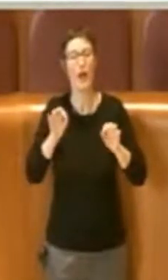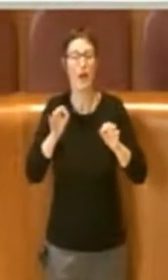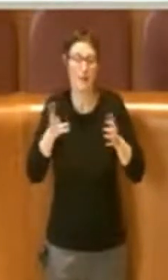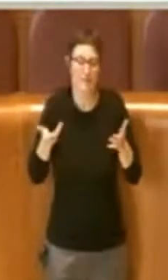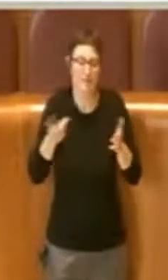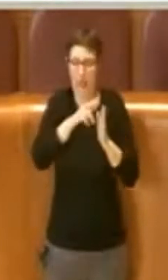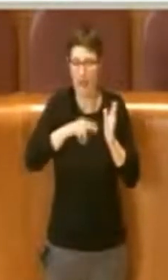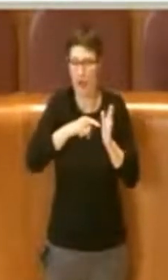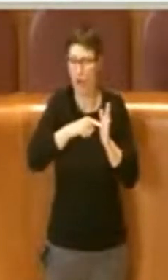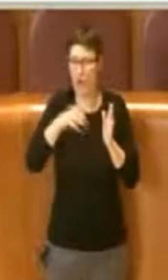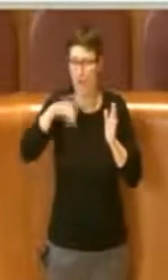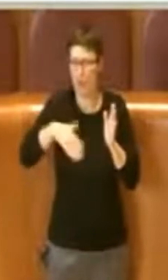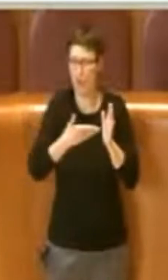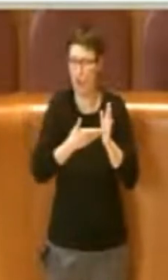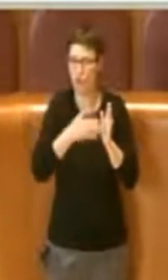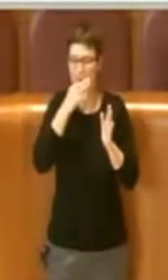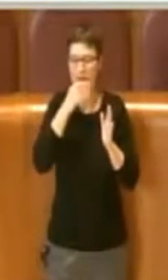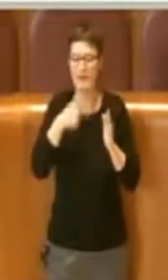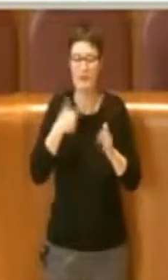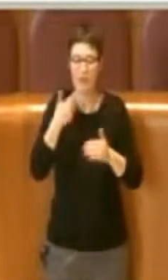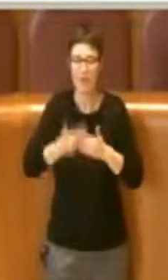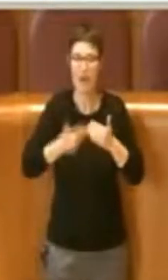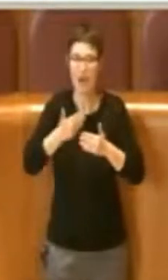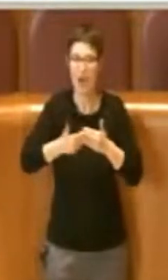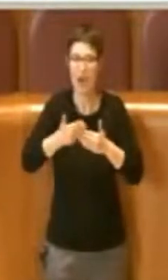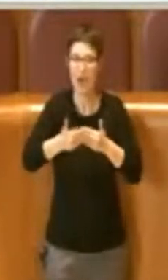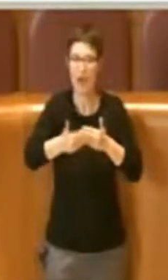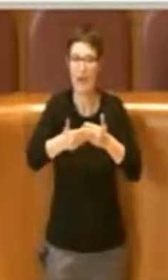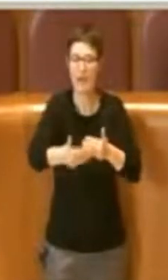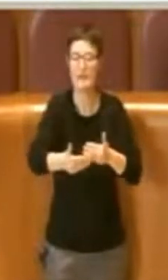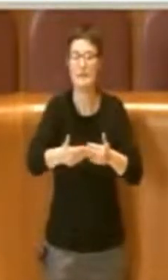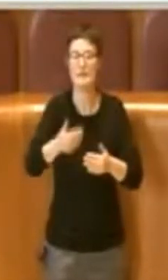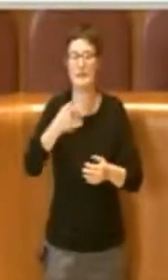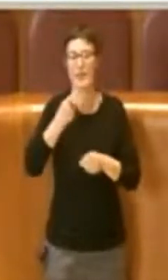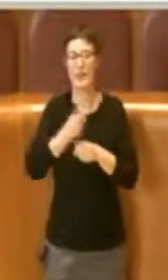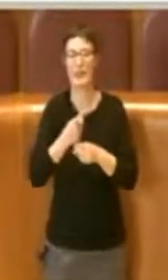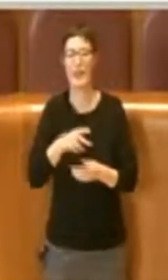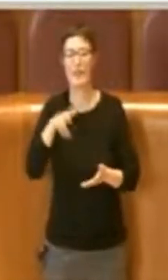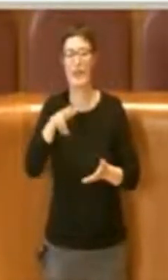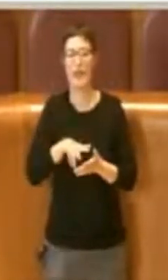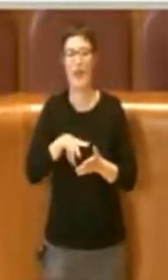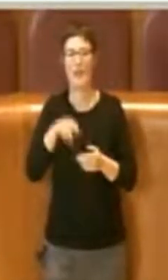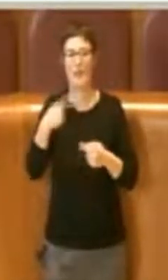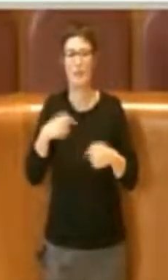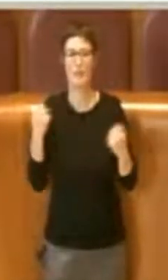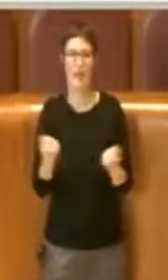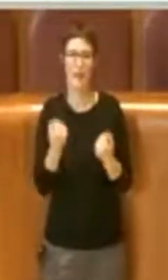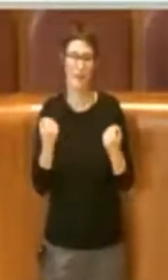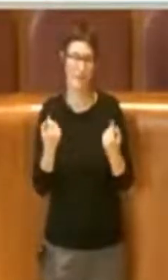lo prevede e quindi tutte le fasi successive dovranno garantire questa attività. Grazie.